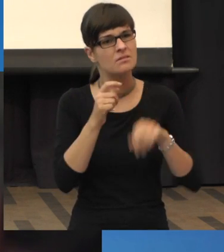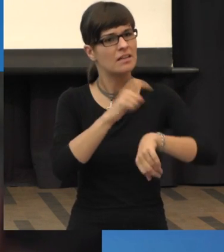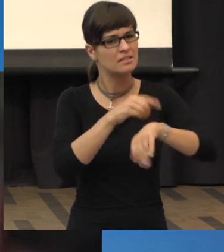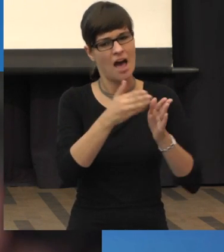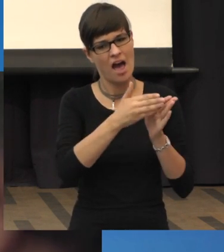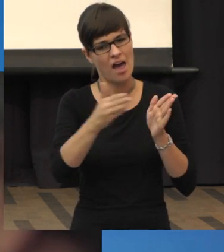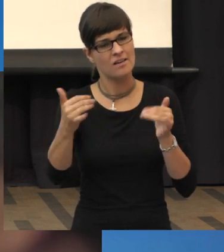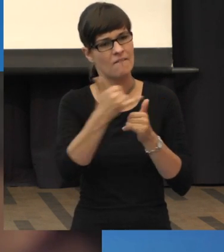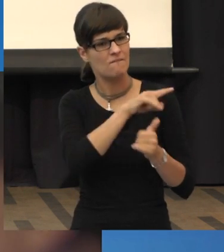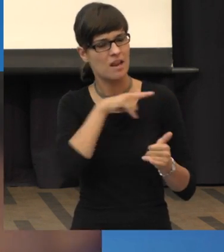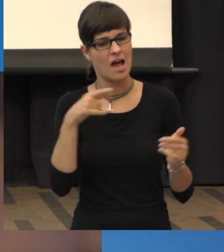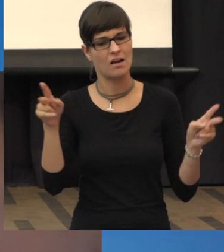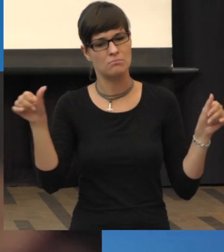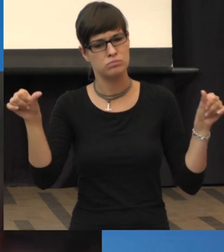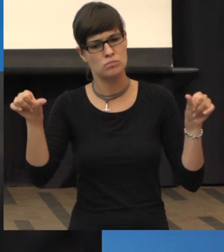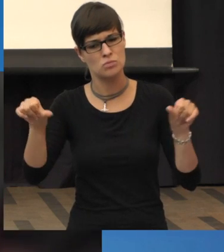sich das eigentlich ab?